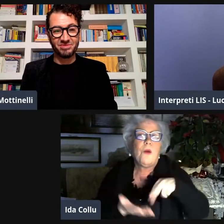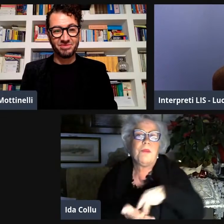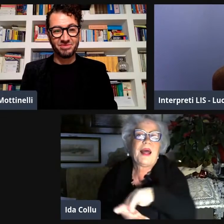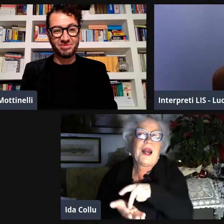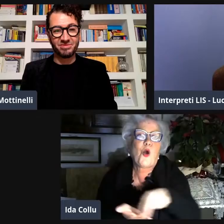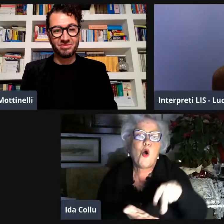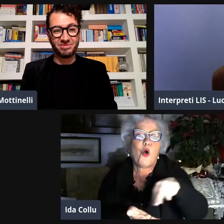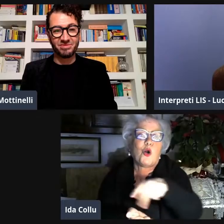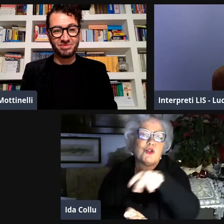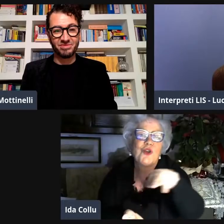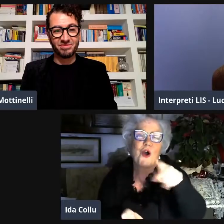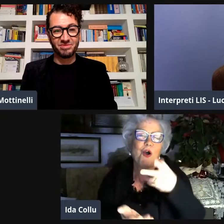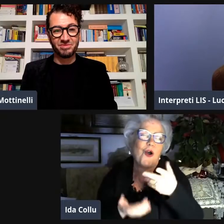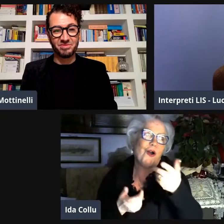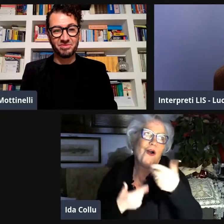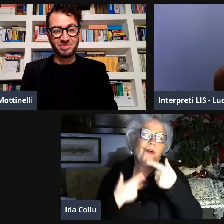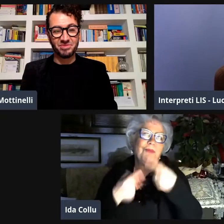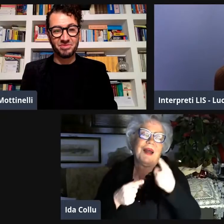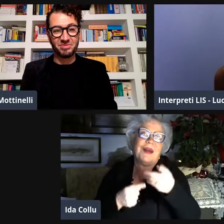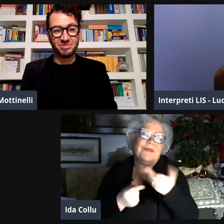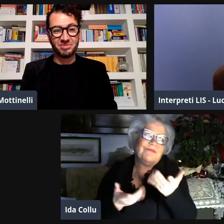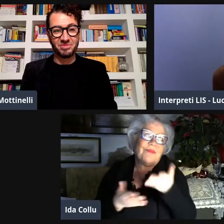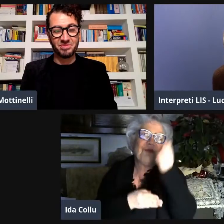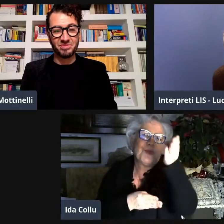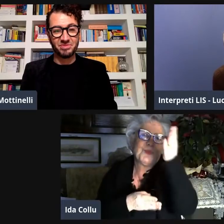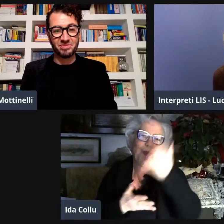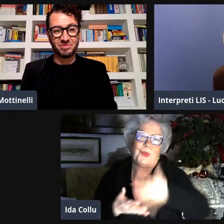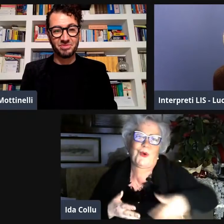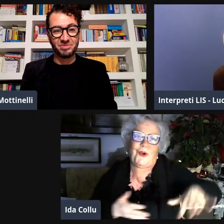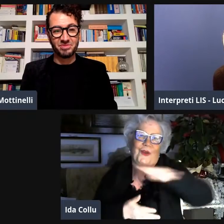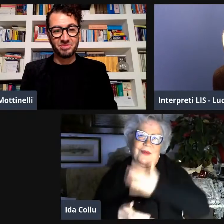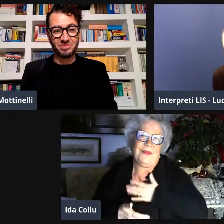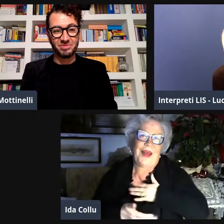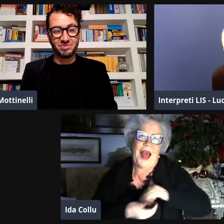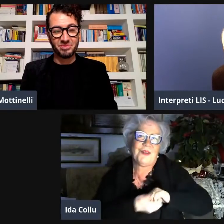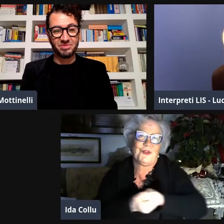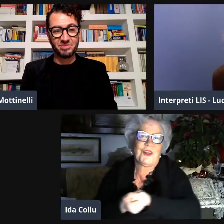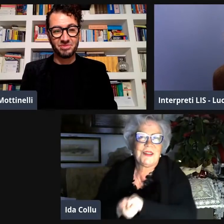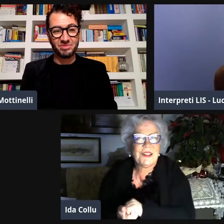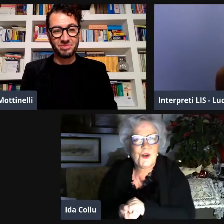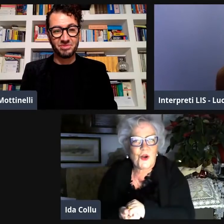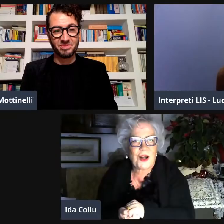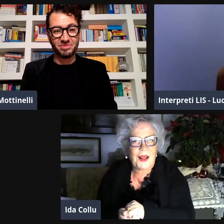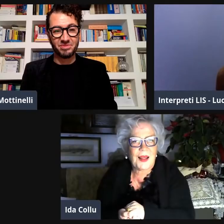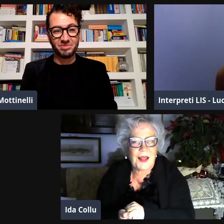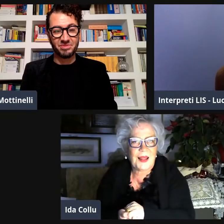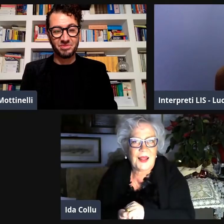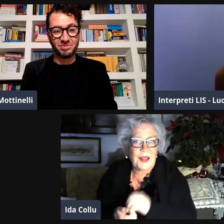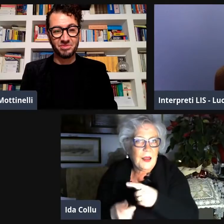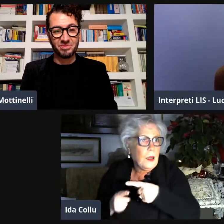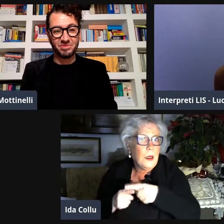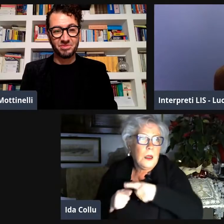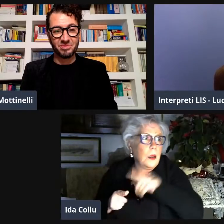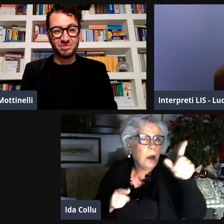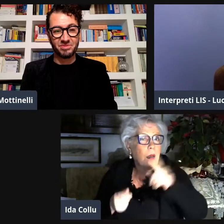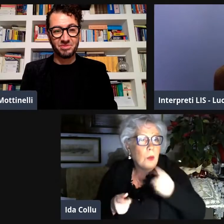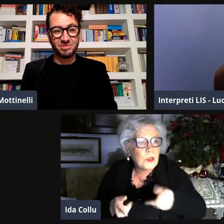molto duratura. Costruita come un balletto, possiamo dire. Nel corso del tempo.